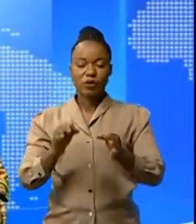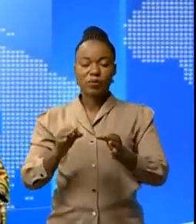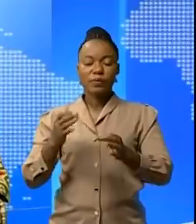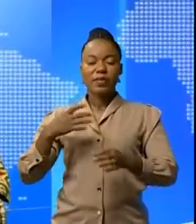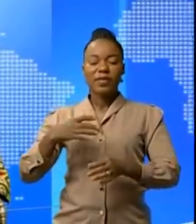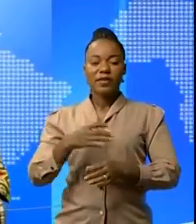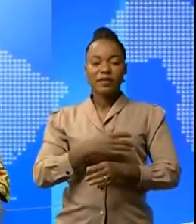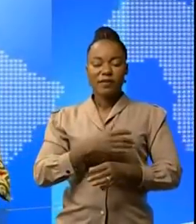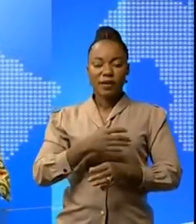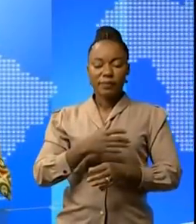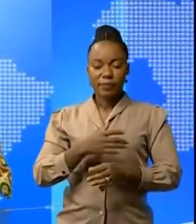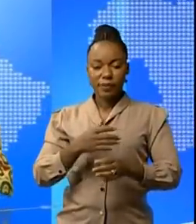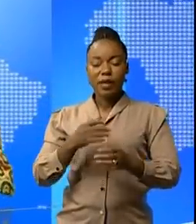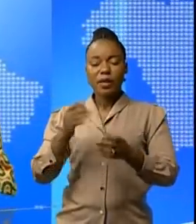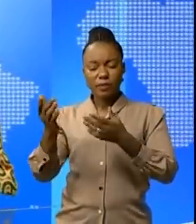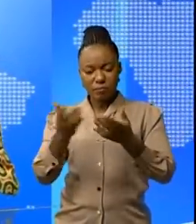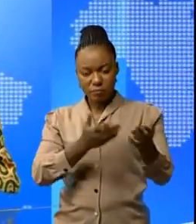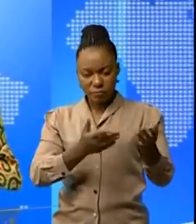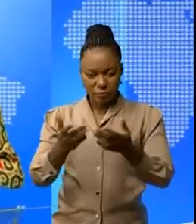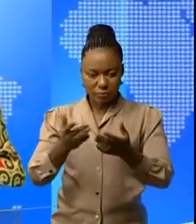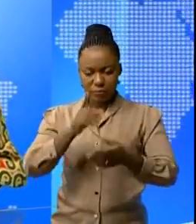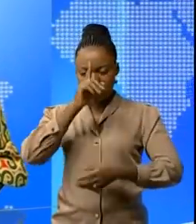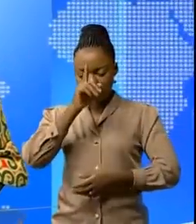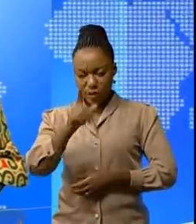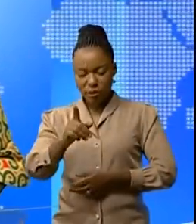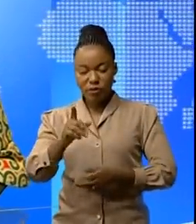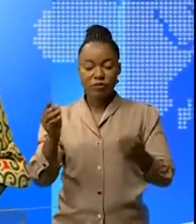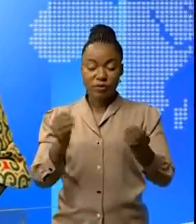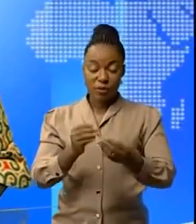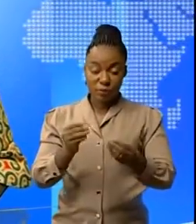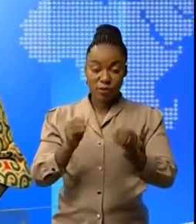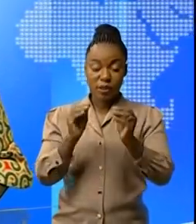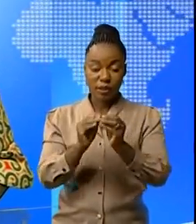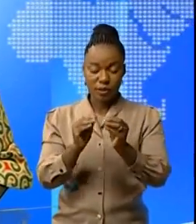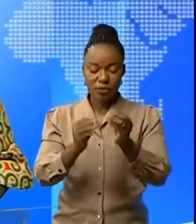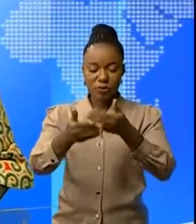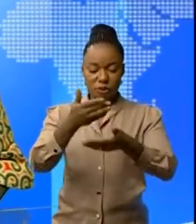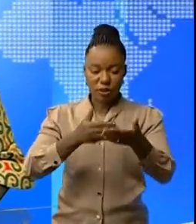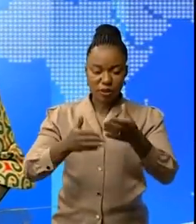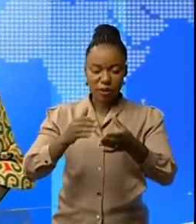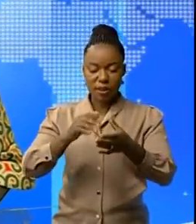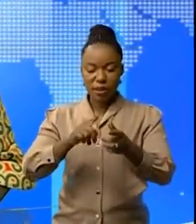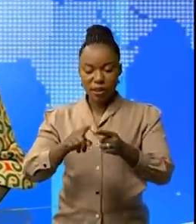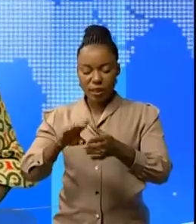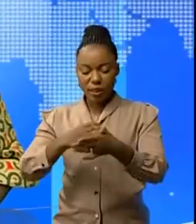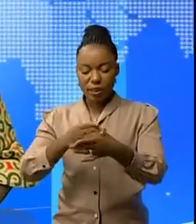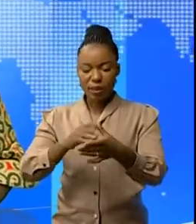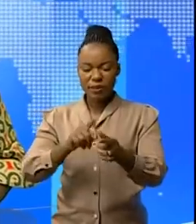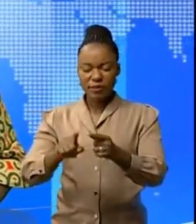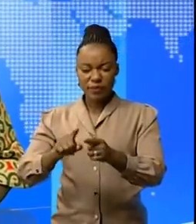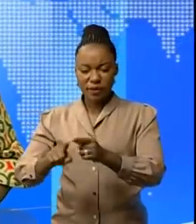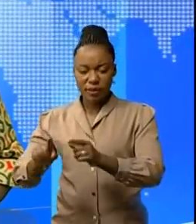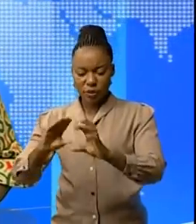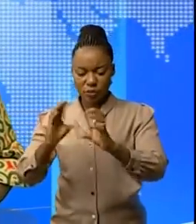dynamiques se tiendra à Kinshasa en décembre prochain c'est ce qui ressort de la réunion d'échange entre différents communautés de la République